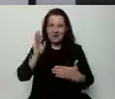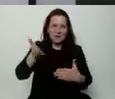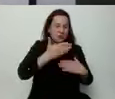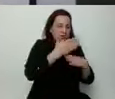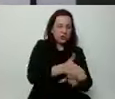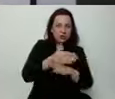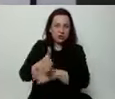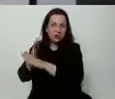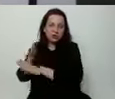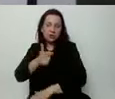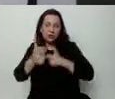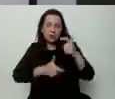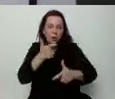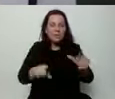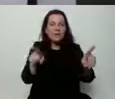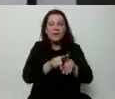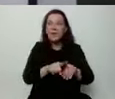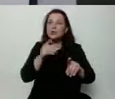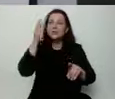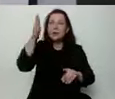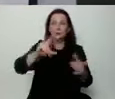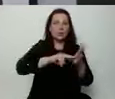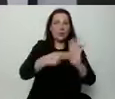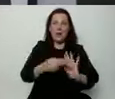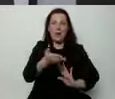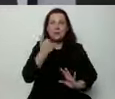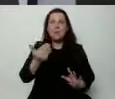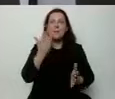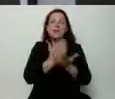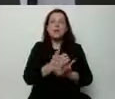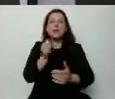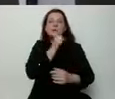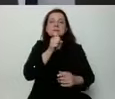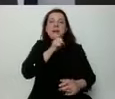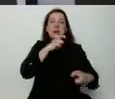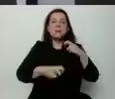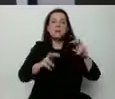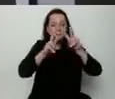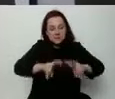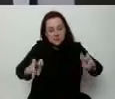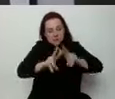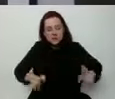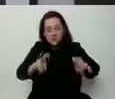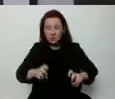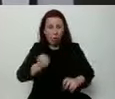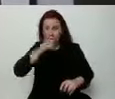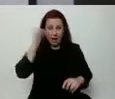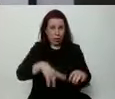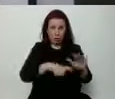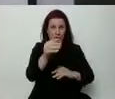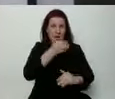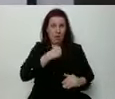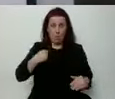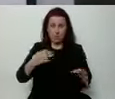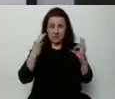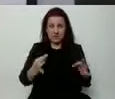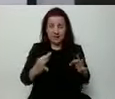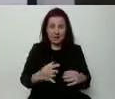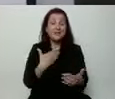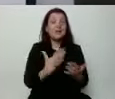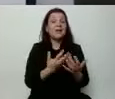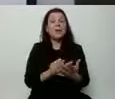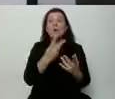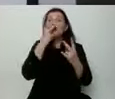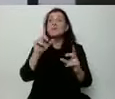tylko i wyłącznie rozdrapywać stare rany, to to jest najgorsza możliwa recepta dla Polski. I dlatego, widząc to,